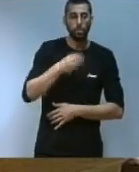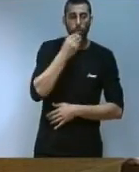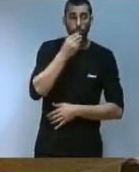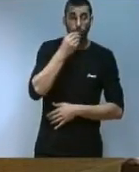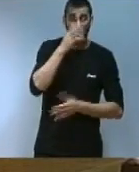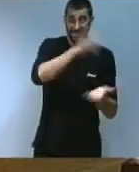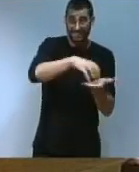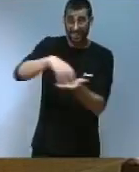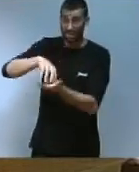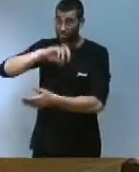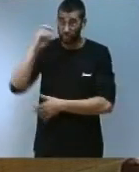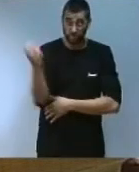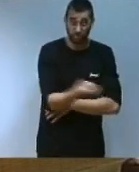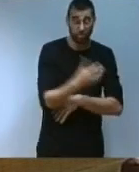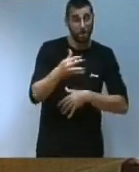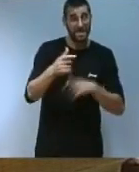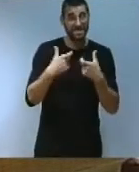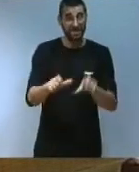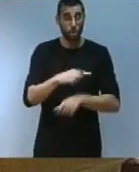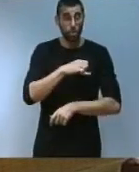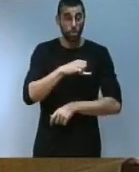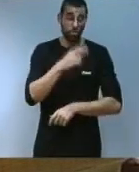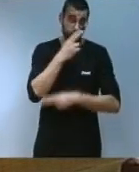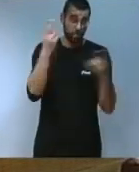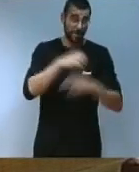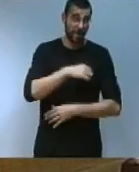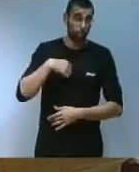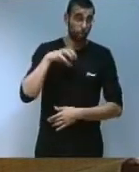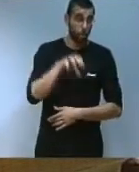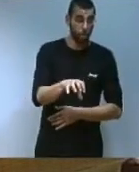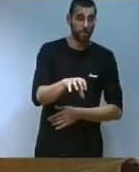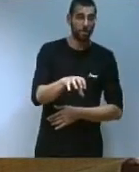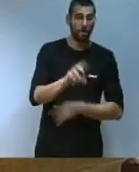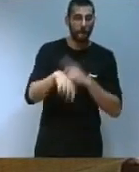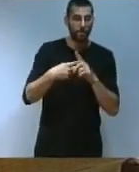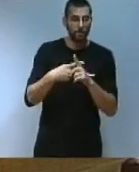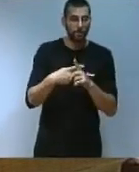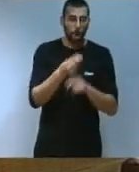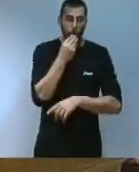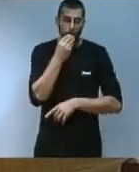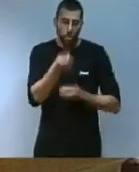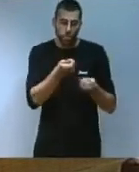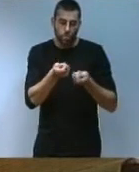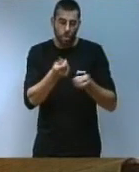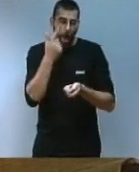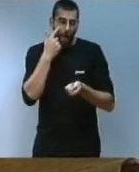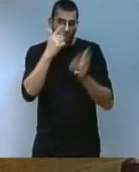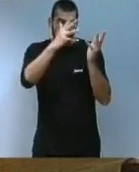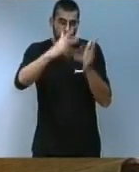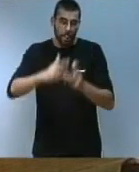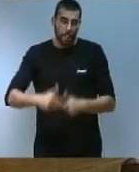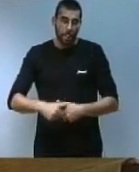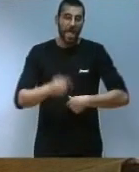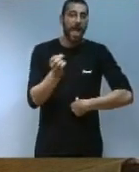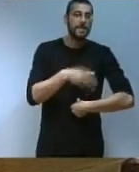i del seu sector públic autonòmic a més de controlar els consums energètics amb l'objectiu de poder estudiar els estalvis i d